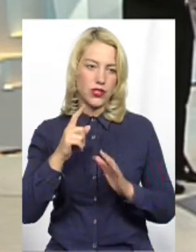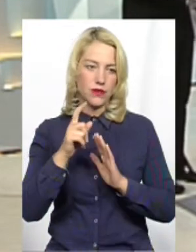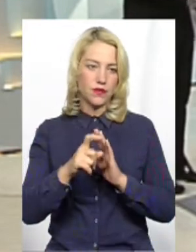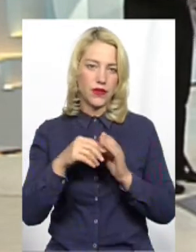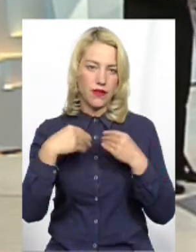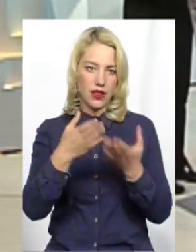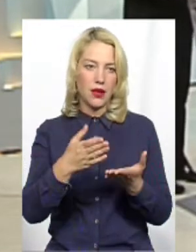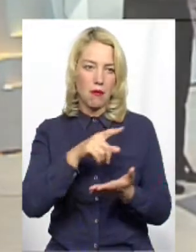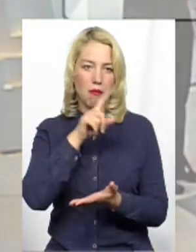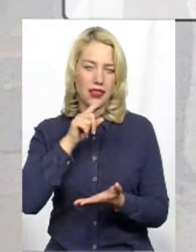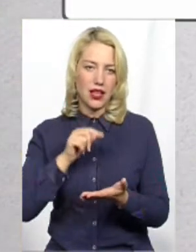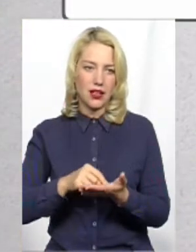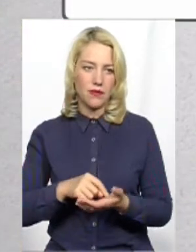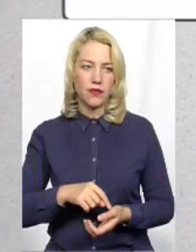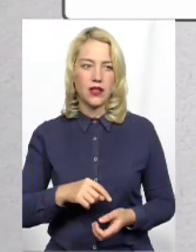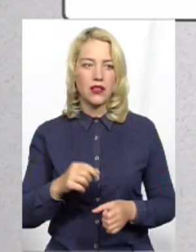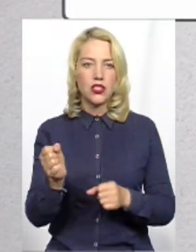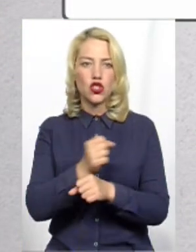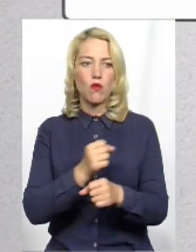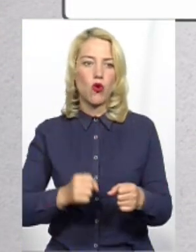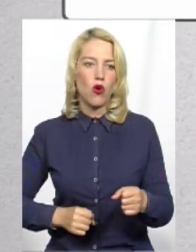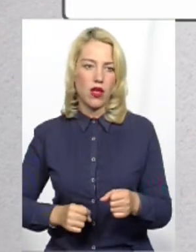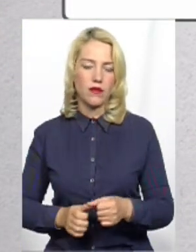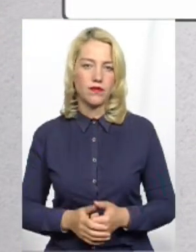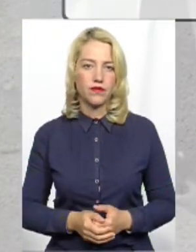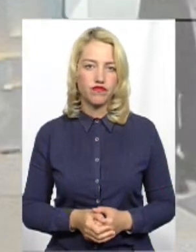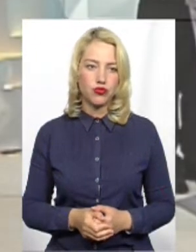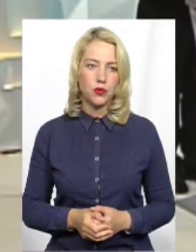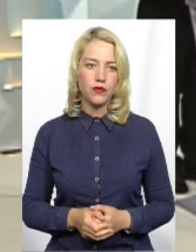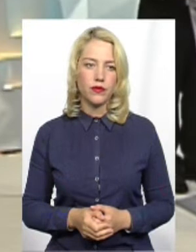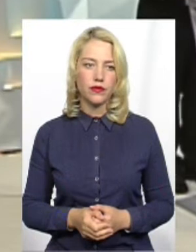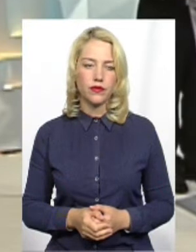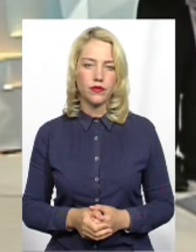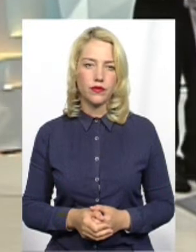Прошу. Зброя. Прошу, зброя.